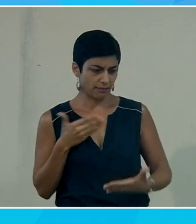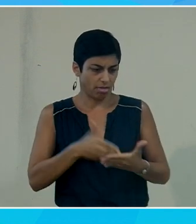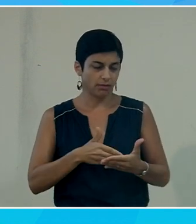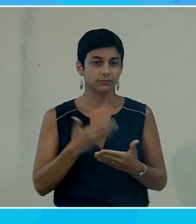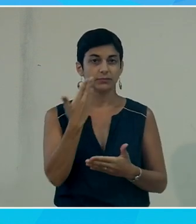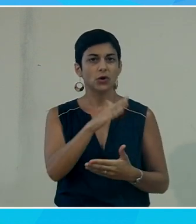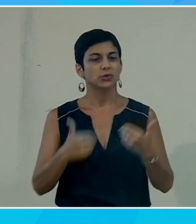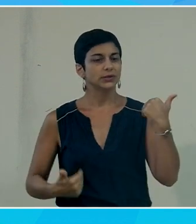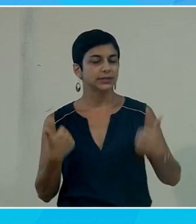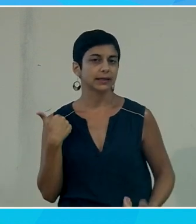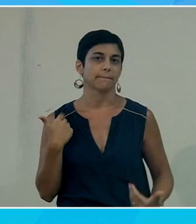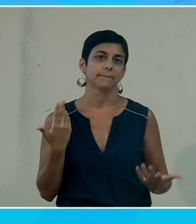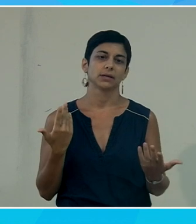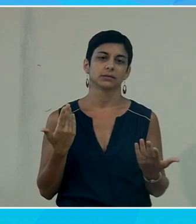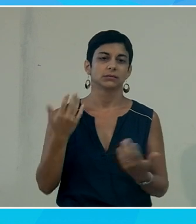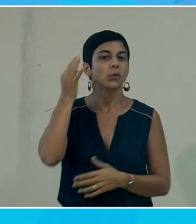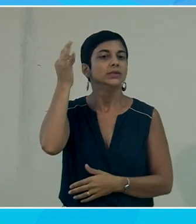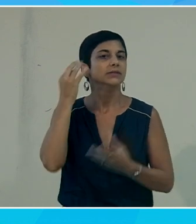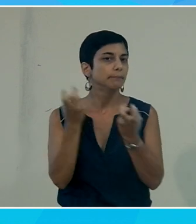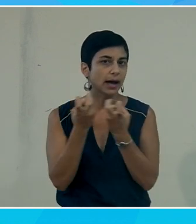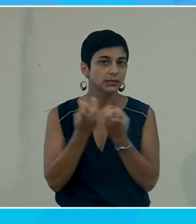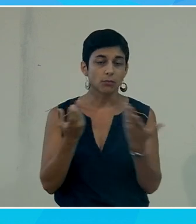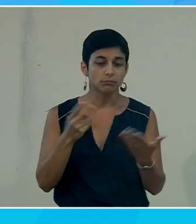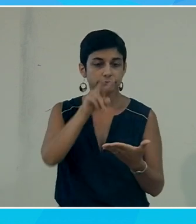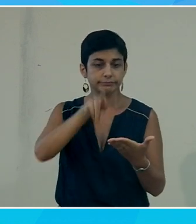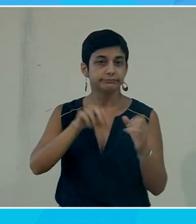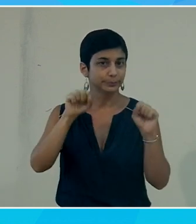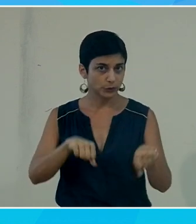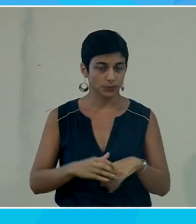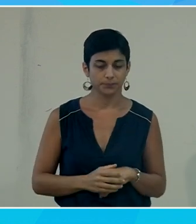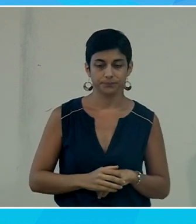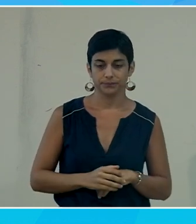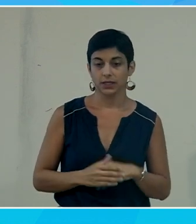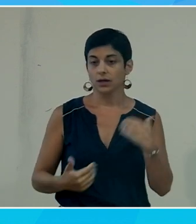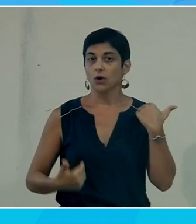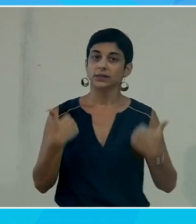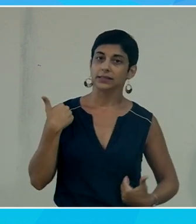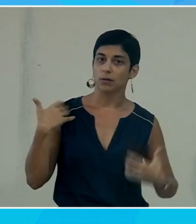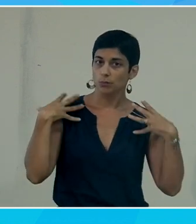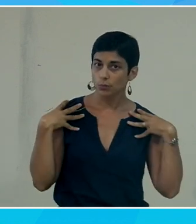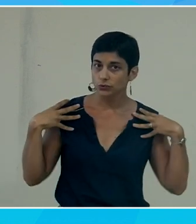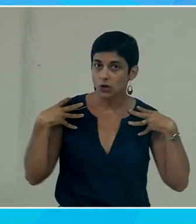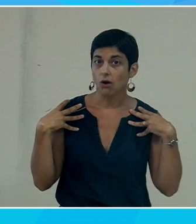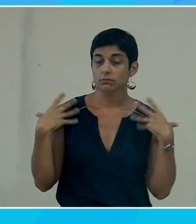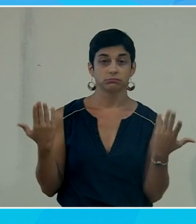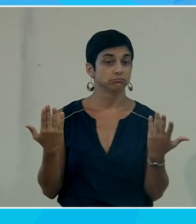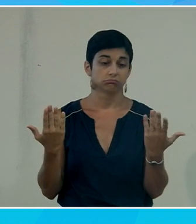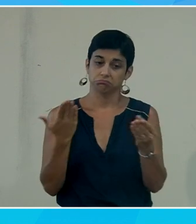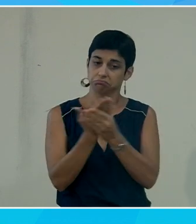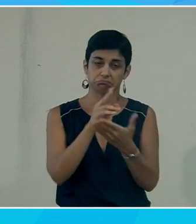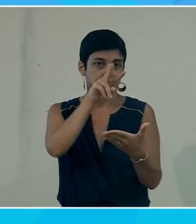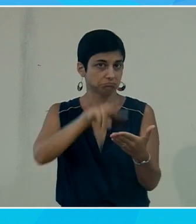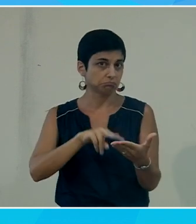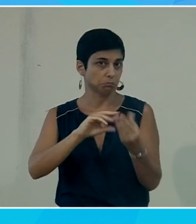autres types de handicap, si on parle du handicap auditif, je n pas de problème à lire. Si on parle de handicap moteur, de la même façon, si je vois le document,